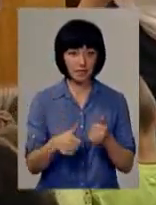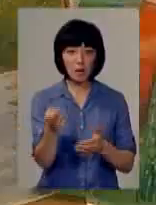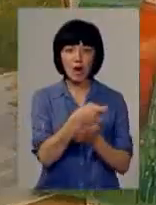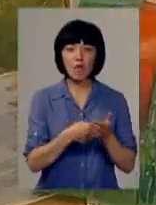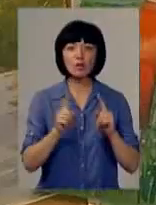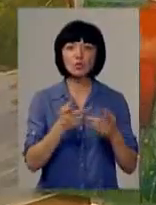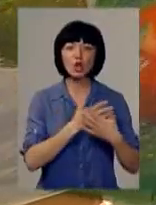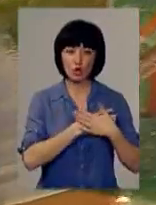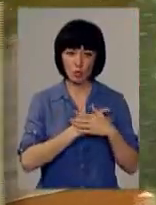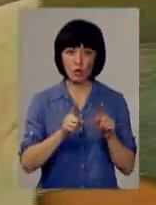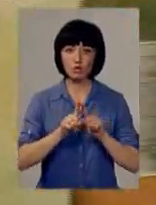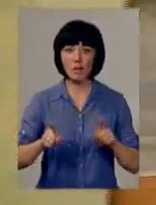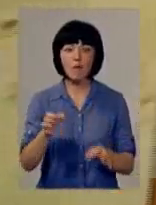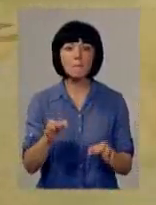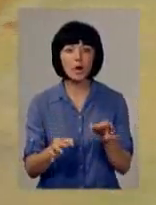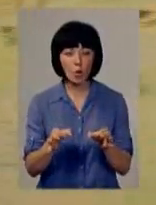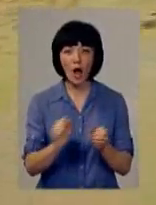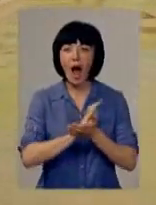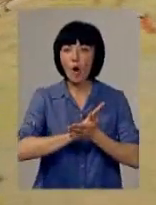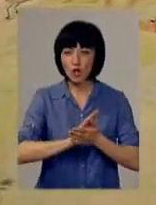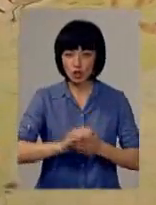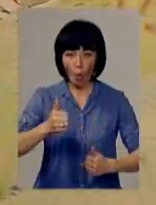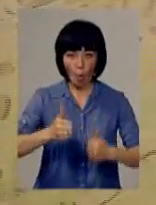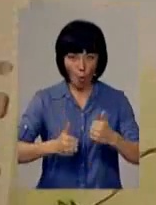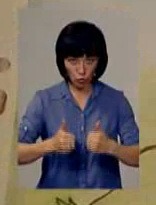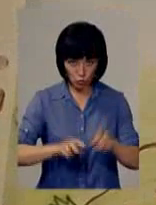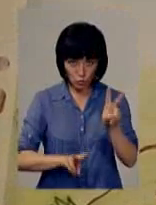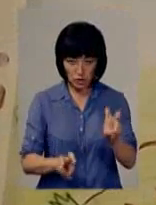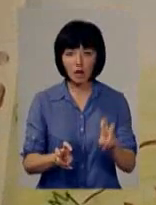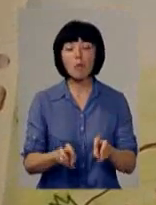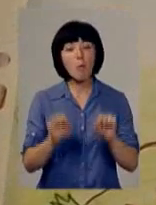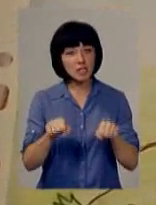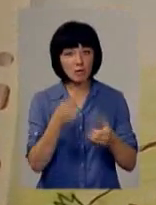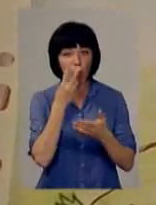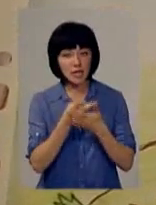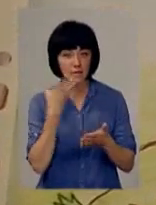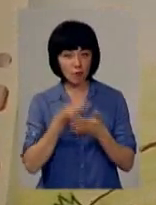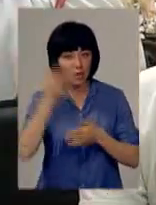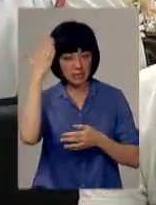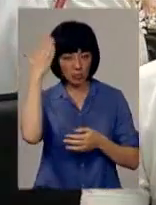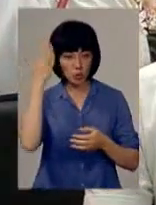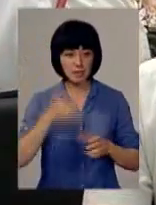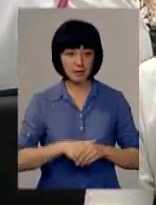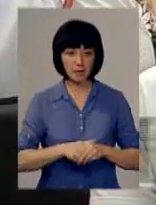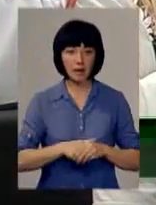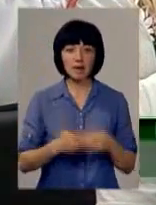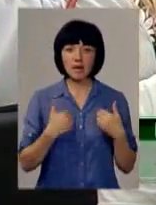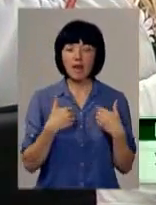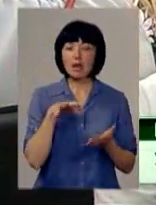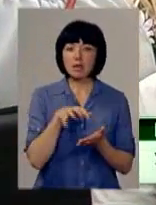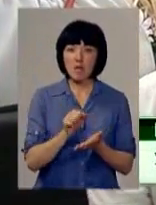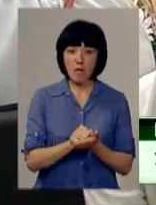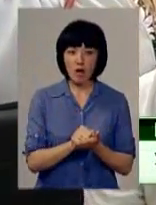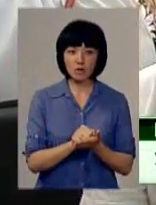малювати дуже любить, особливо природу, а екологічний конкурс – чудова нагода продемонструвати свої здібності. «Я займаюся